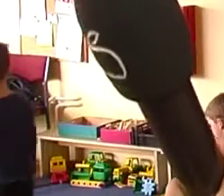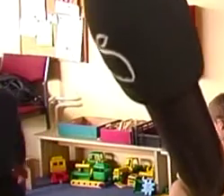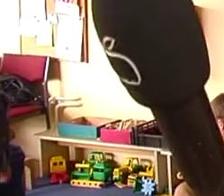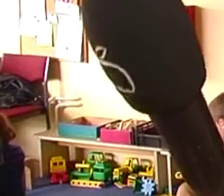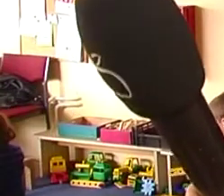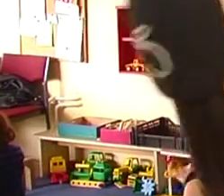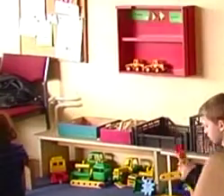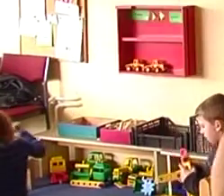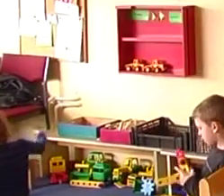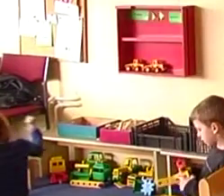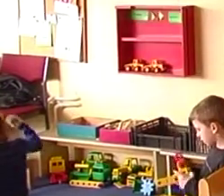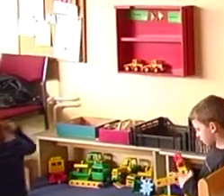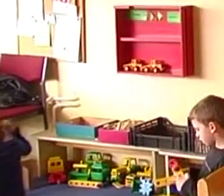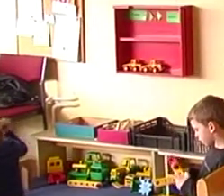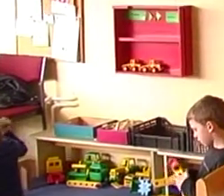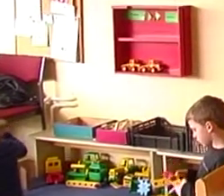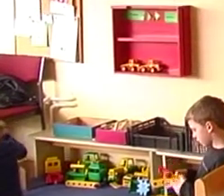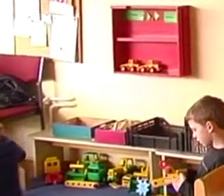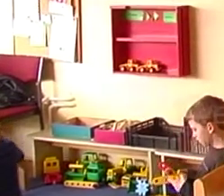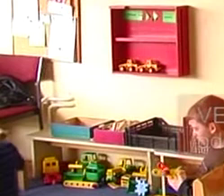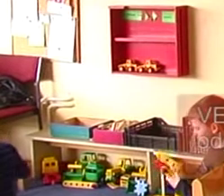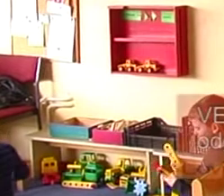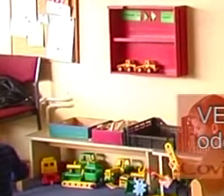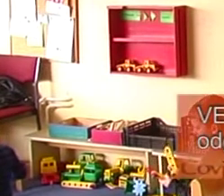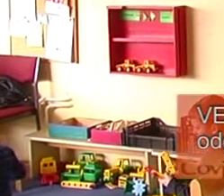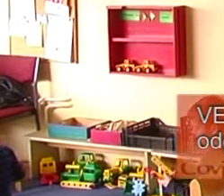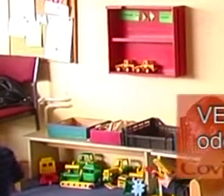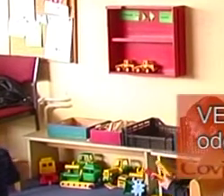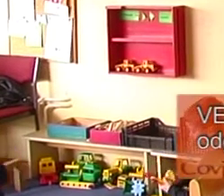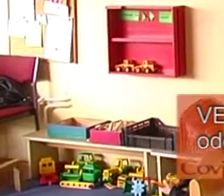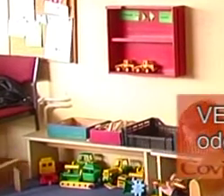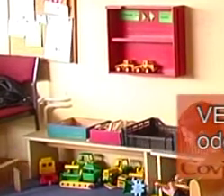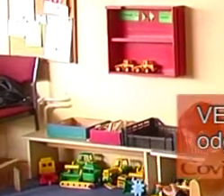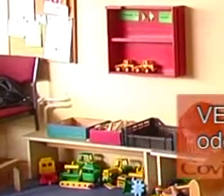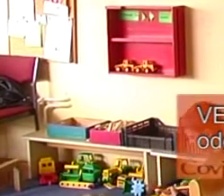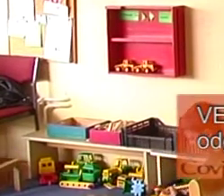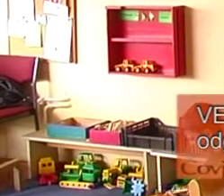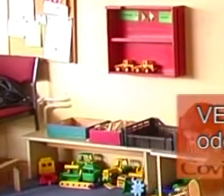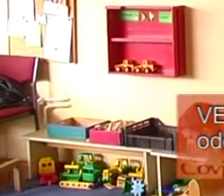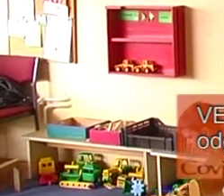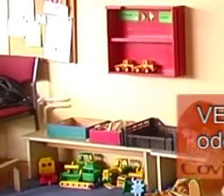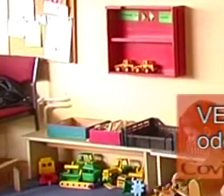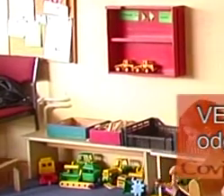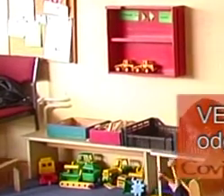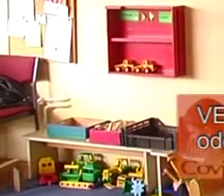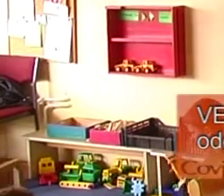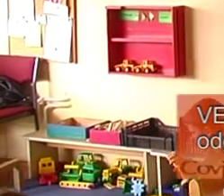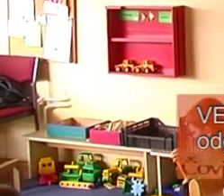se nadali zapravo takvom napreduje? Zapravo i ne. Svi smo onako u početku imali